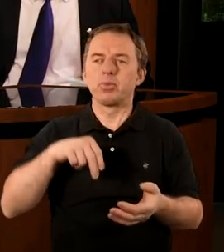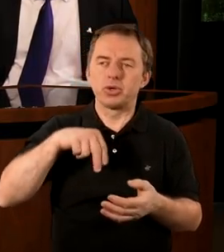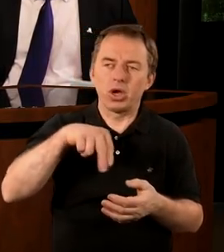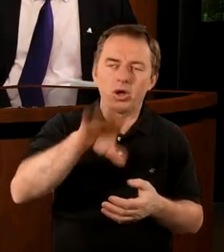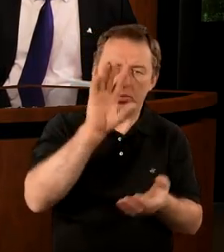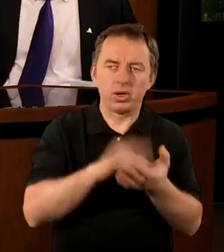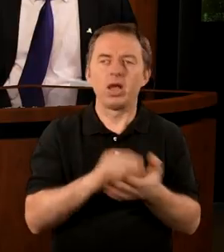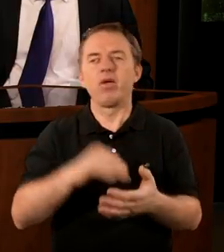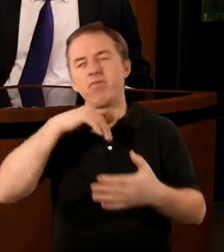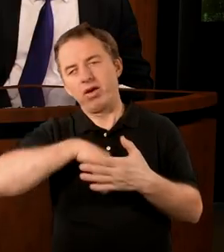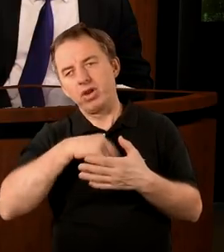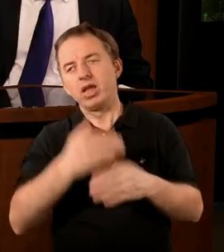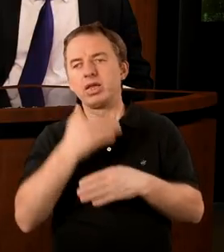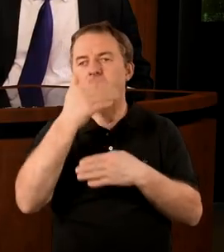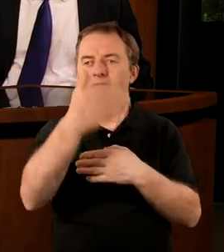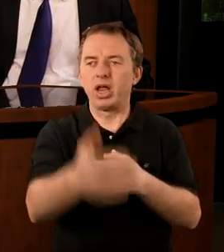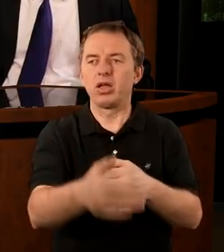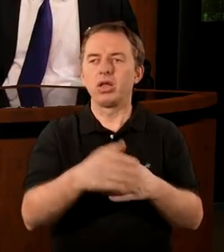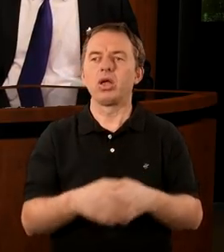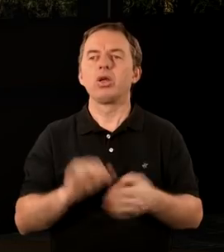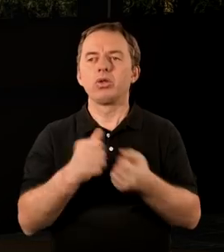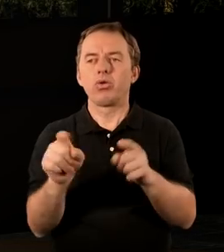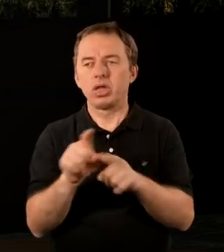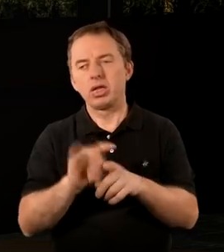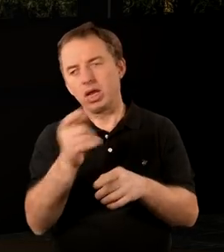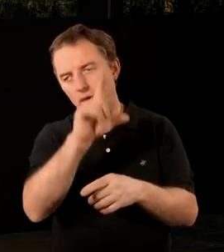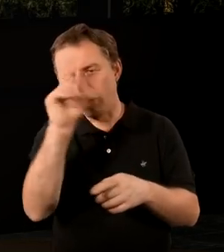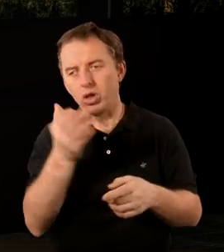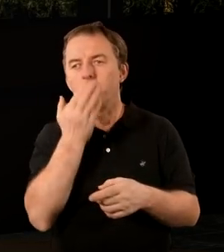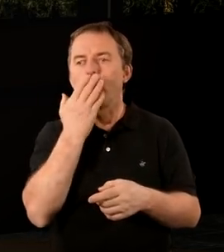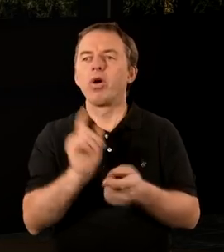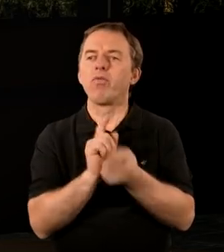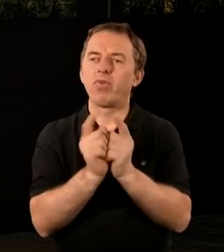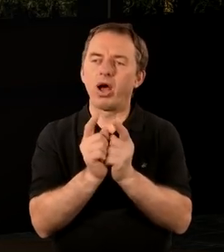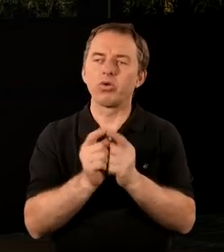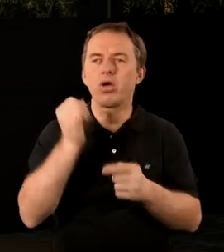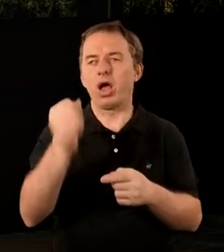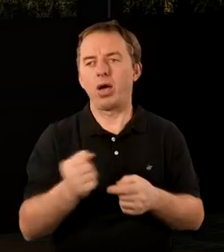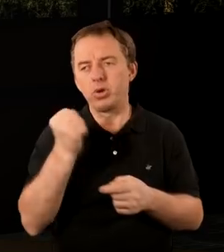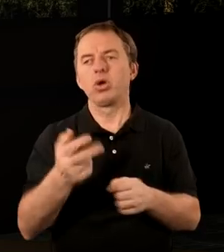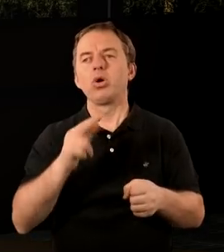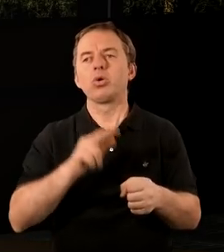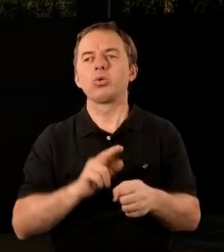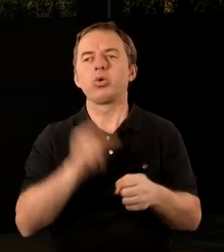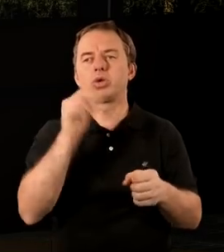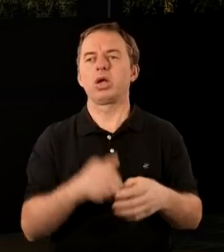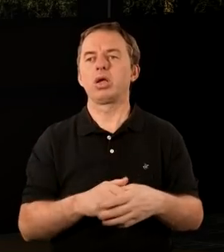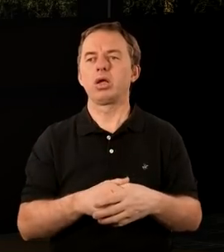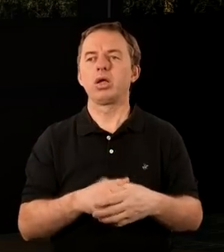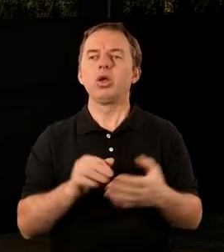Przechodzi problemy i wewnętrzne, i zewnętrzne. Są też jacyś ludzie, mówi o fałszywych apostołach, którzy